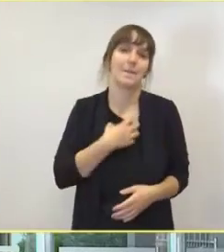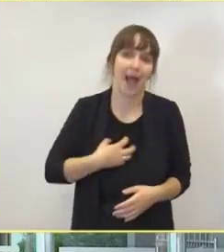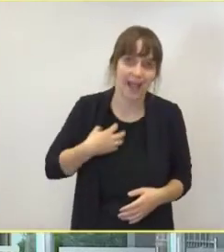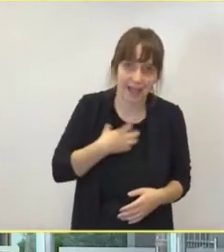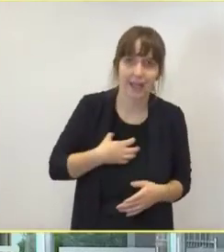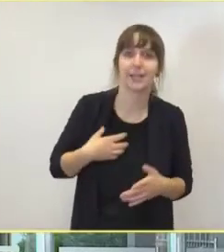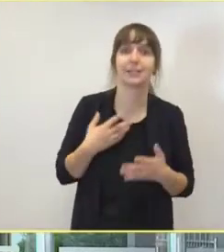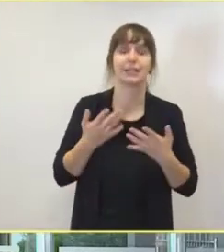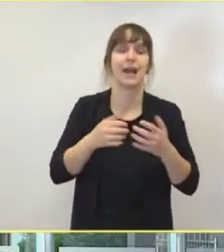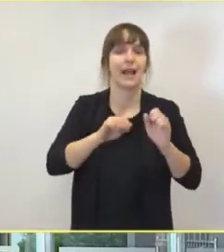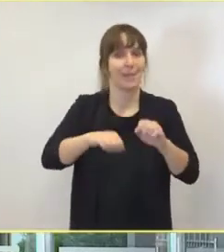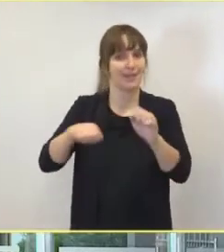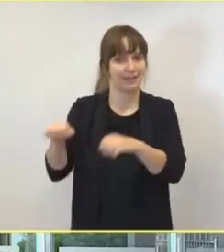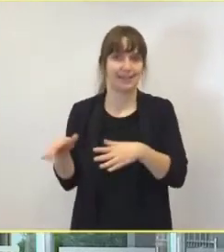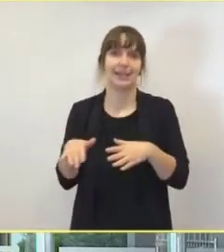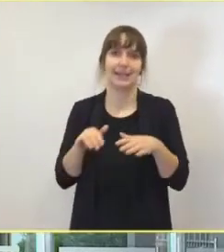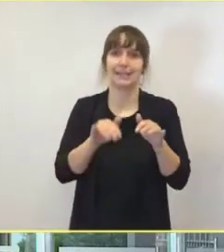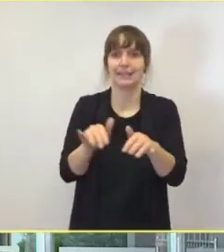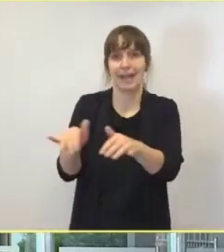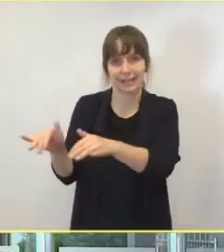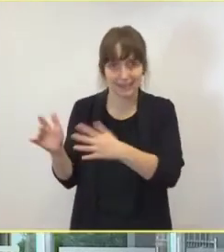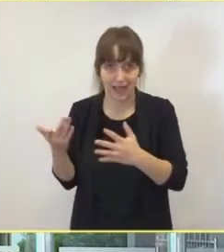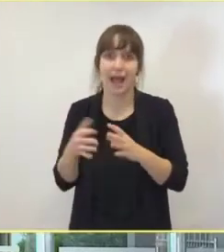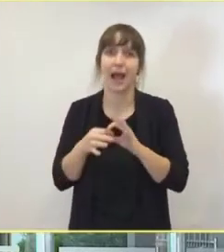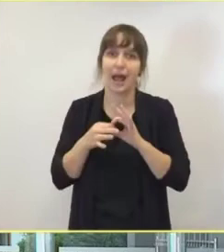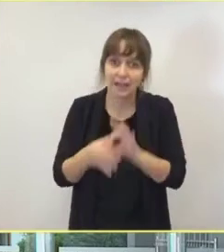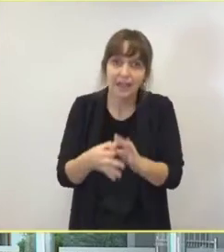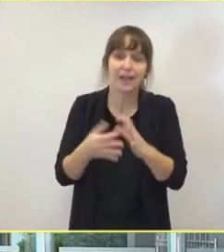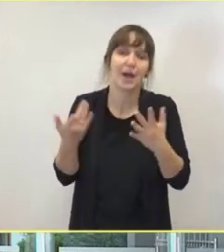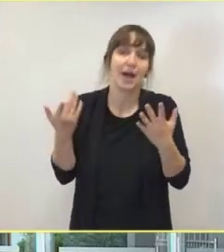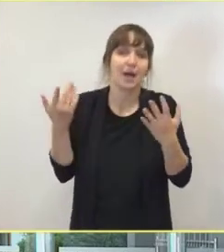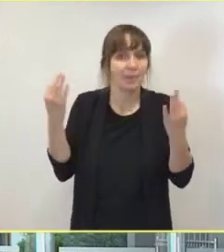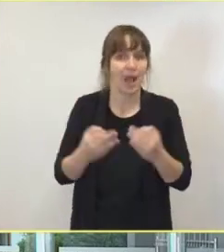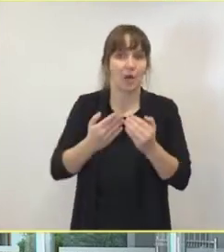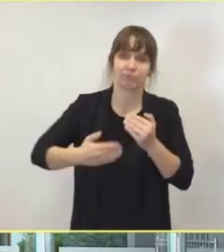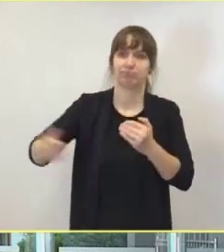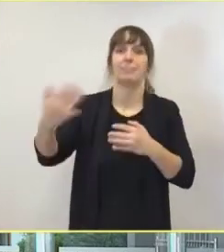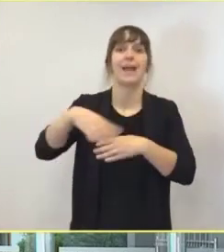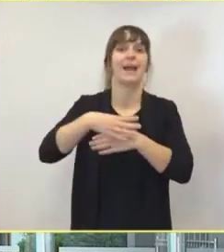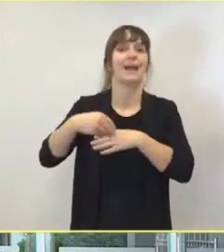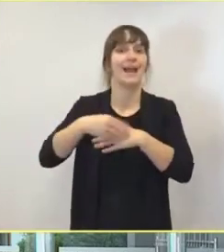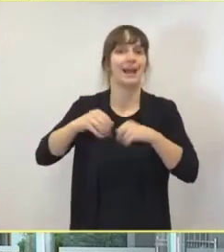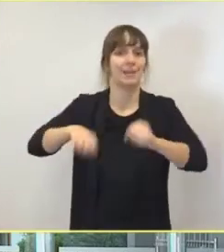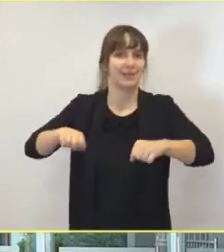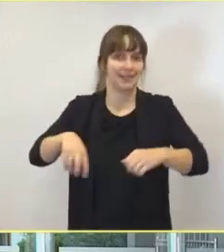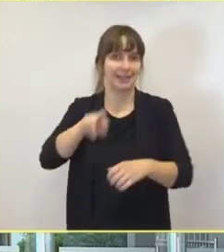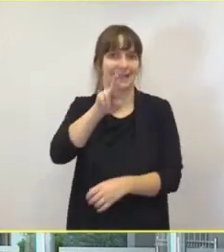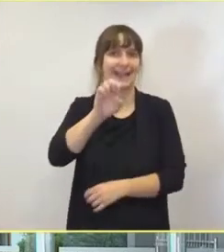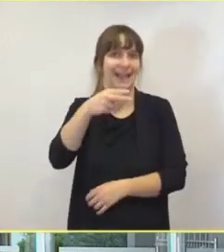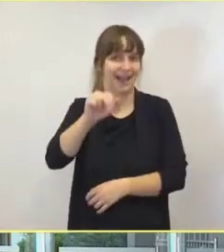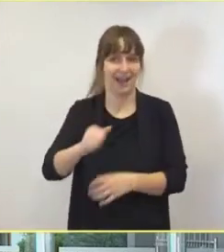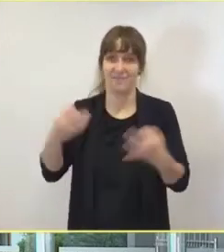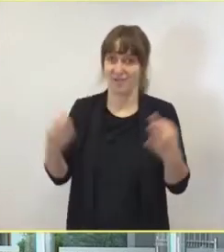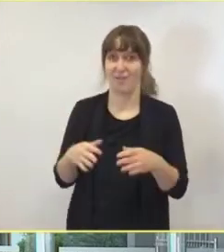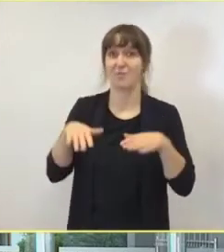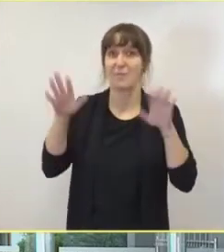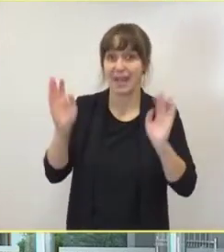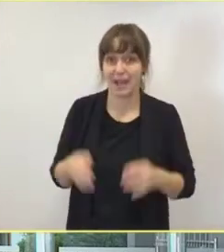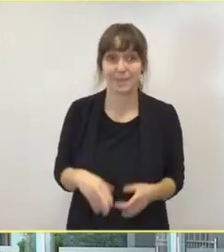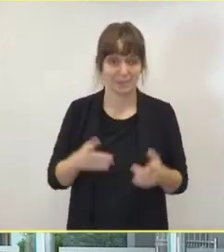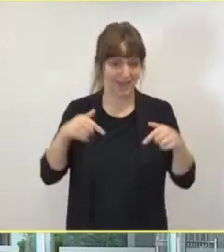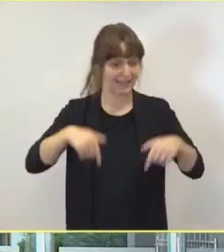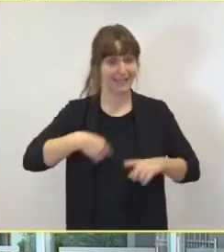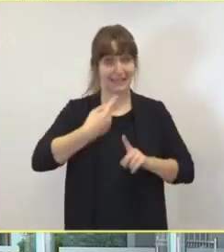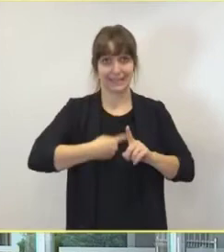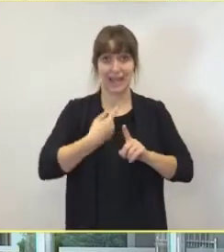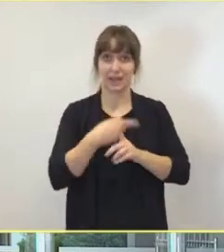Kapazitäten auch freigeschaltet, Reha-Kapazitäten brauchen. Aber ich weise auch darauf hin, wenn wir solche Zahlen hier nennen,